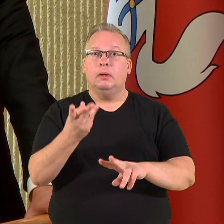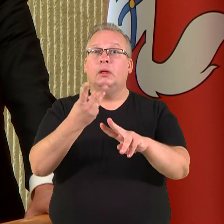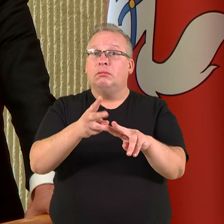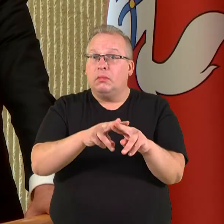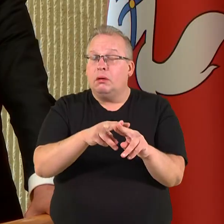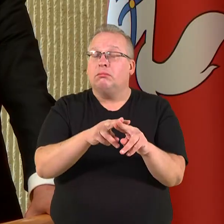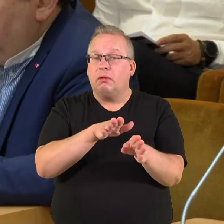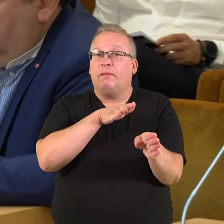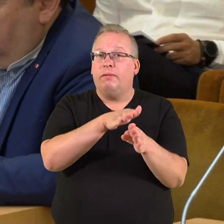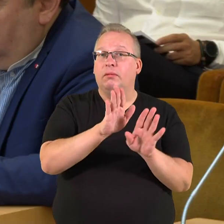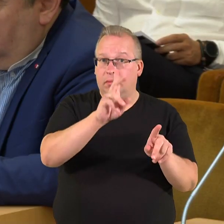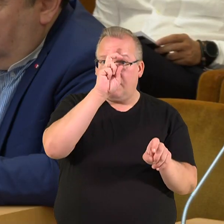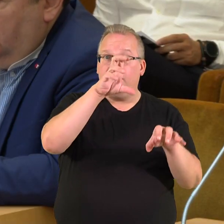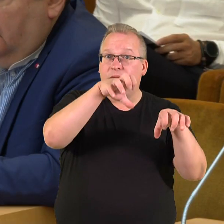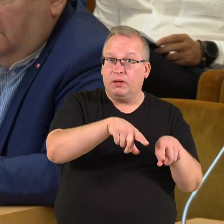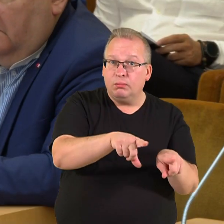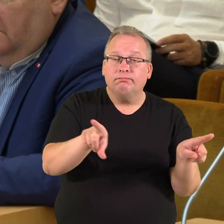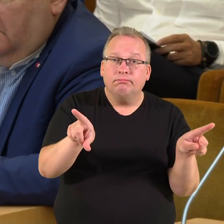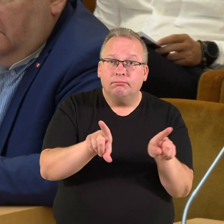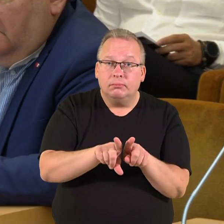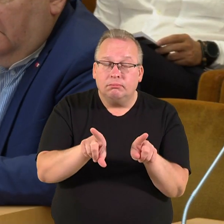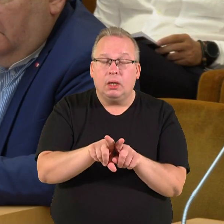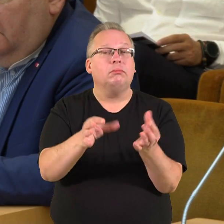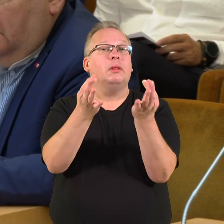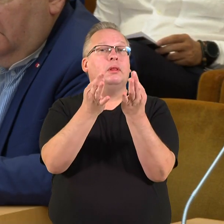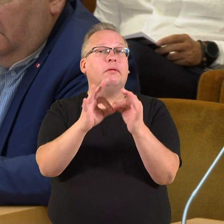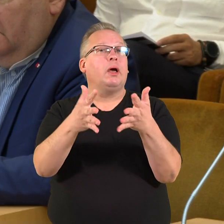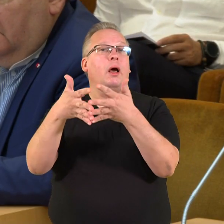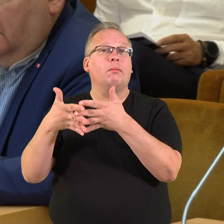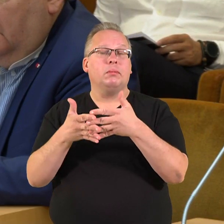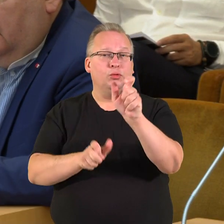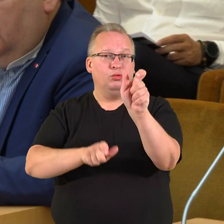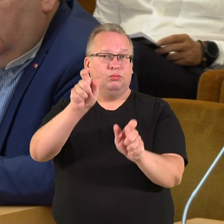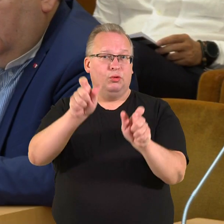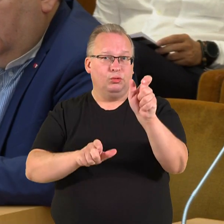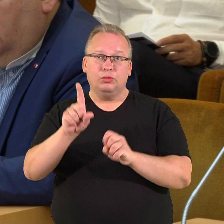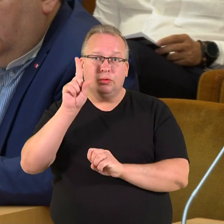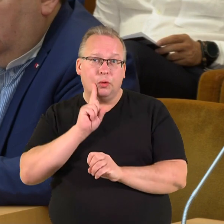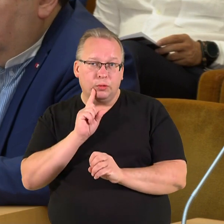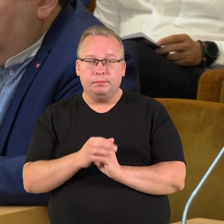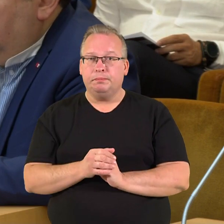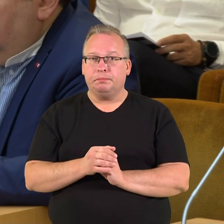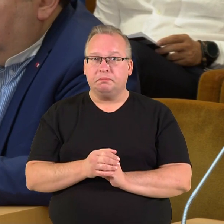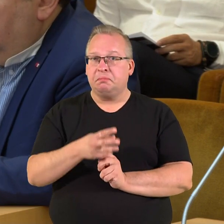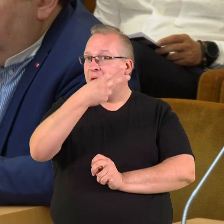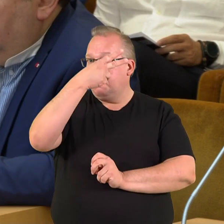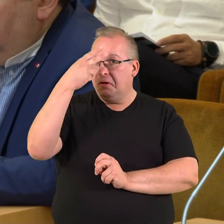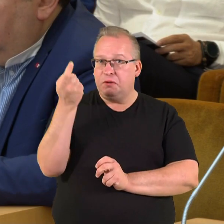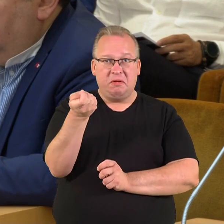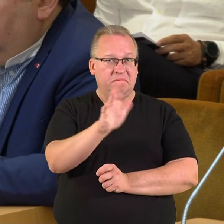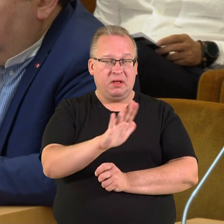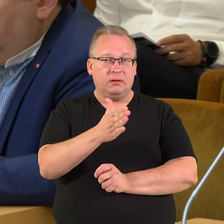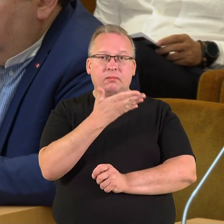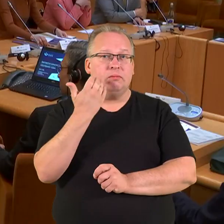ne tik vyriausybės, bet ir laisvų Amerikos žmonių vardu. Lietuva niekada neturėjo